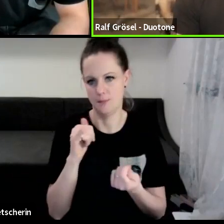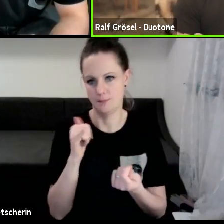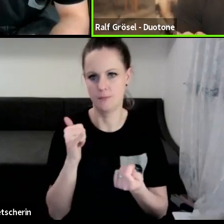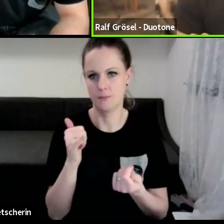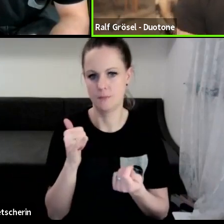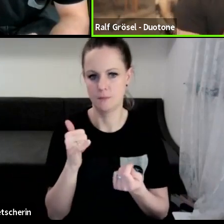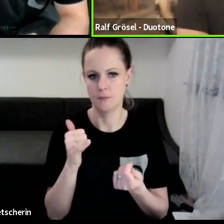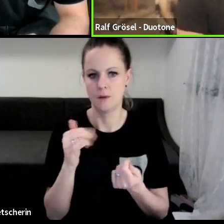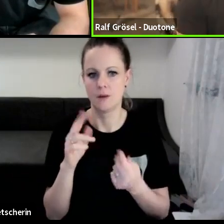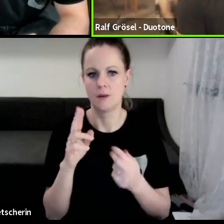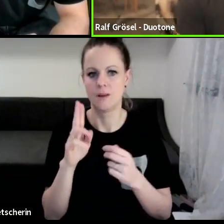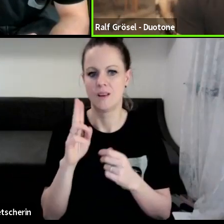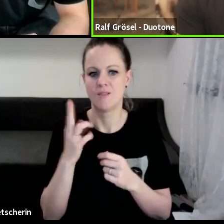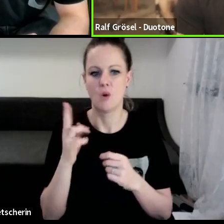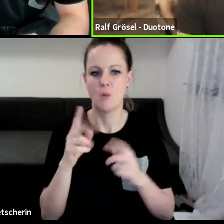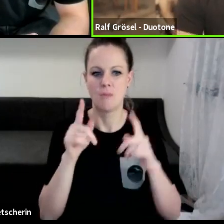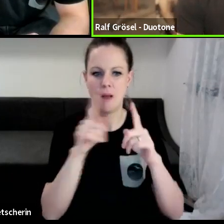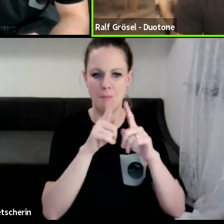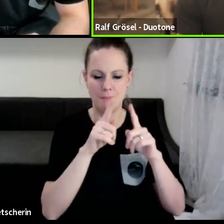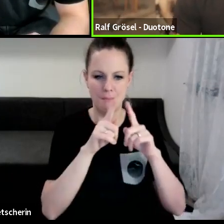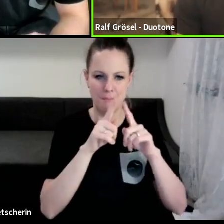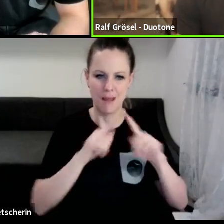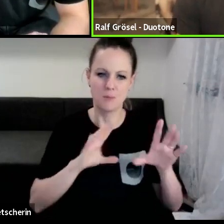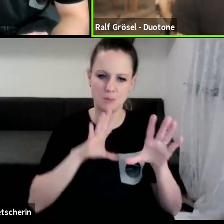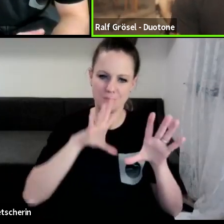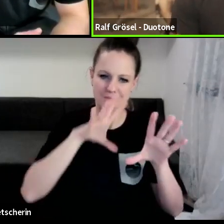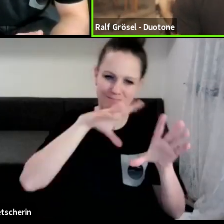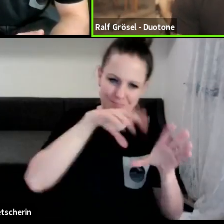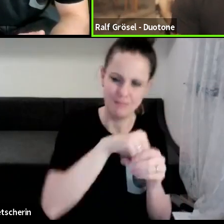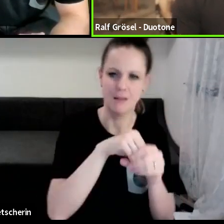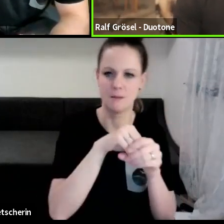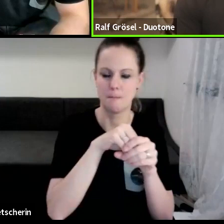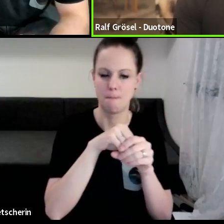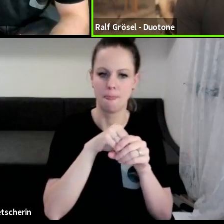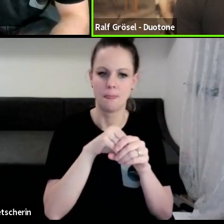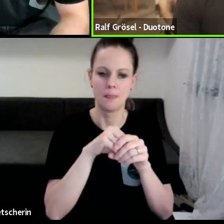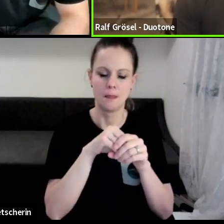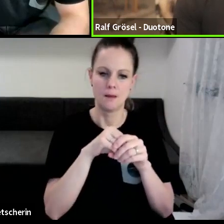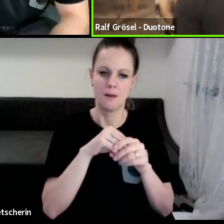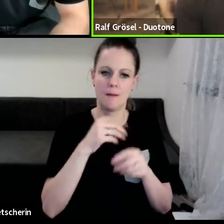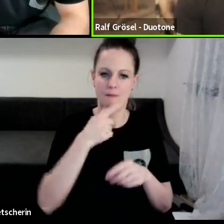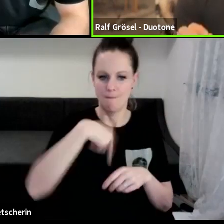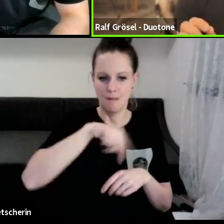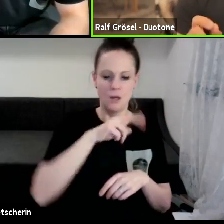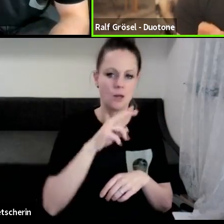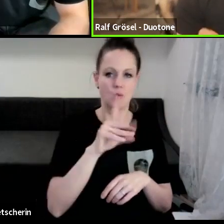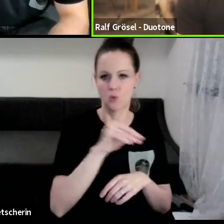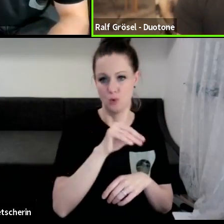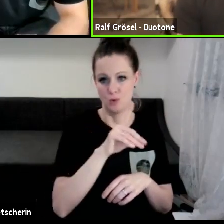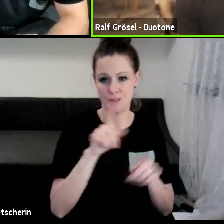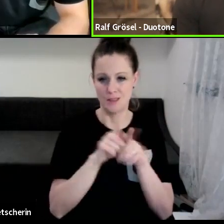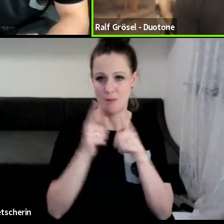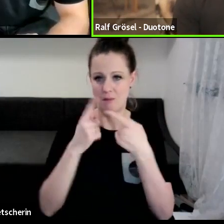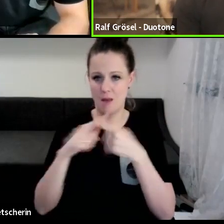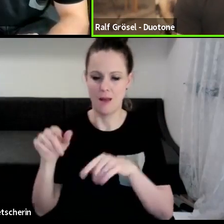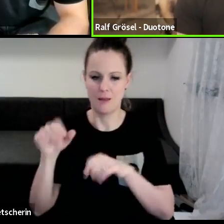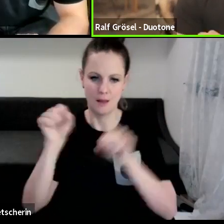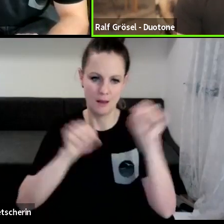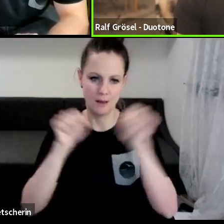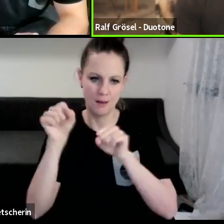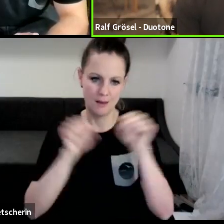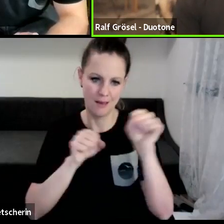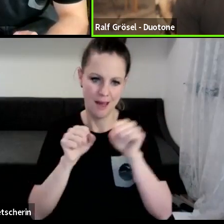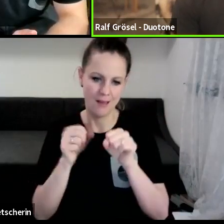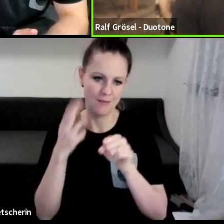Blätter ja in die Strut einführen muss. Und das machen wir bei Duotone, wie die meisten anderen Kite-Firmen auch, eben hinten über die Trailing-Edge,